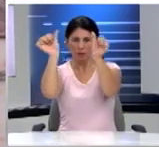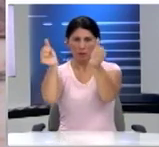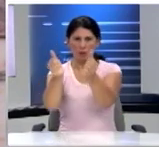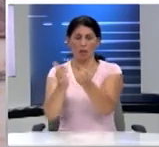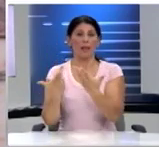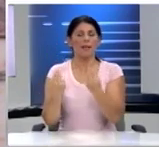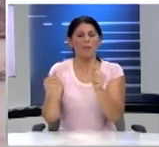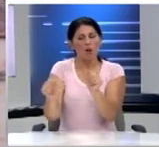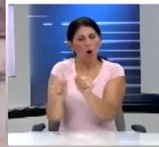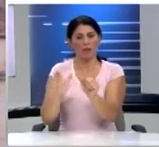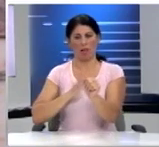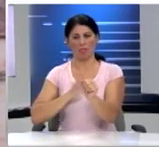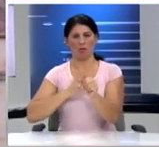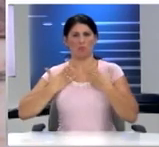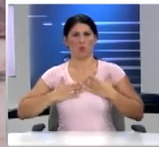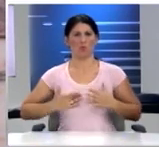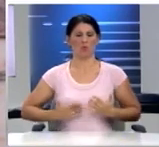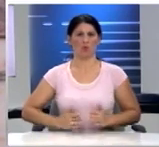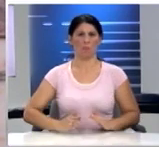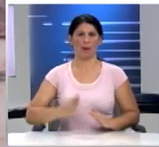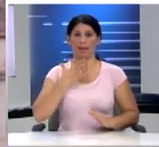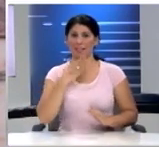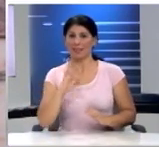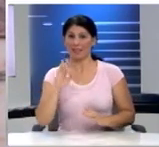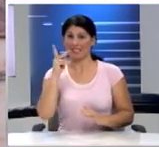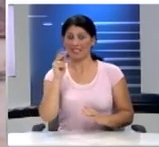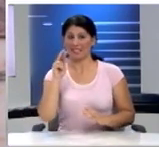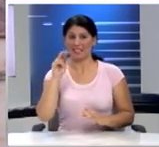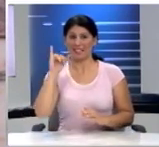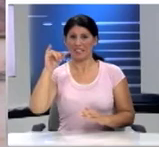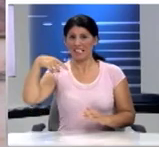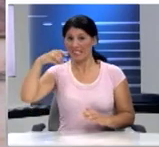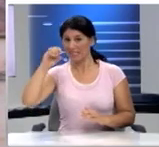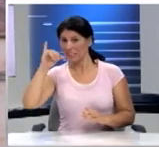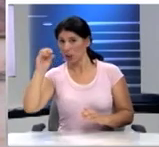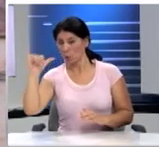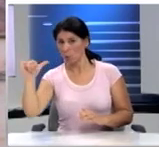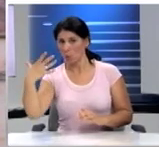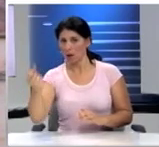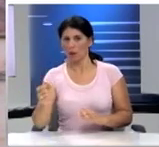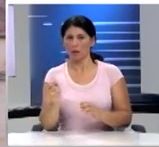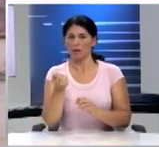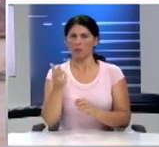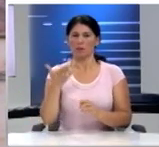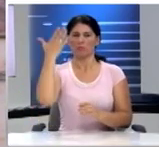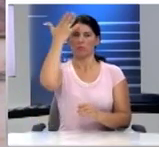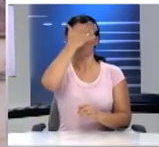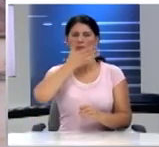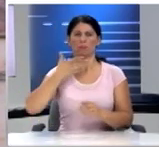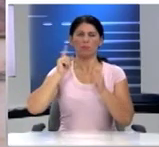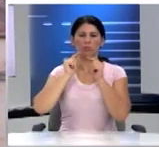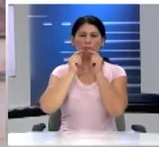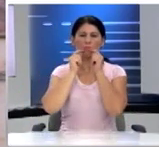ανθρώπινο σώμα Γιατί λοιπόν ο παις του Κρητίου Έχει συγκρατημένο Αδιόρατο